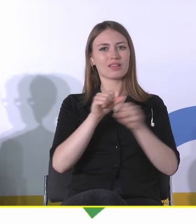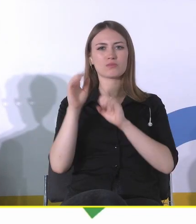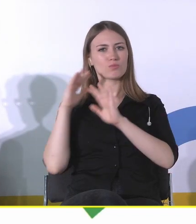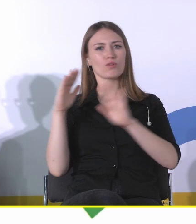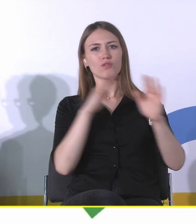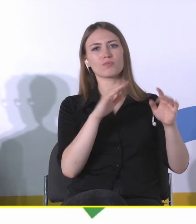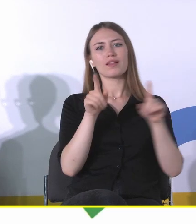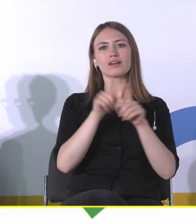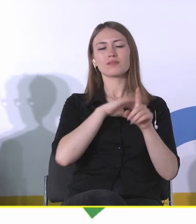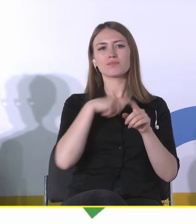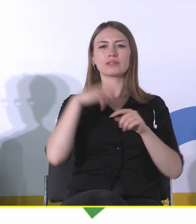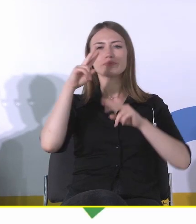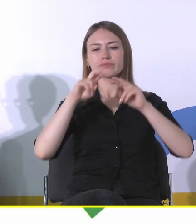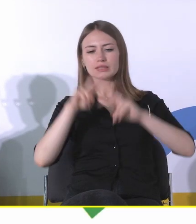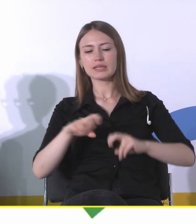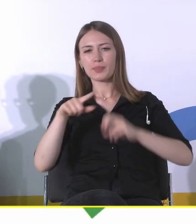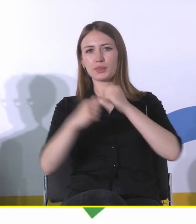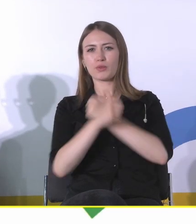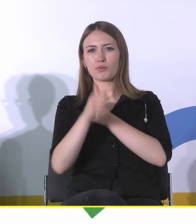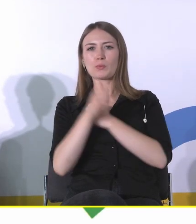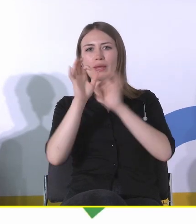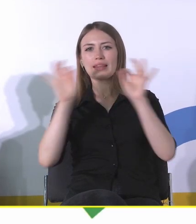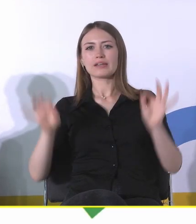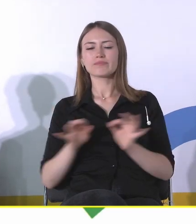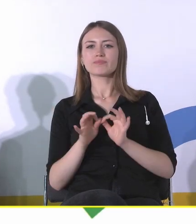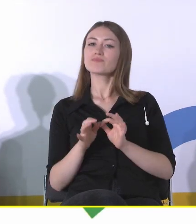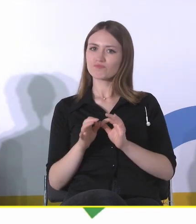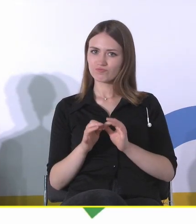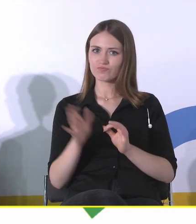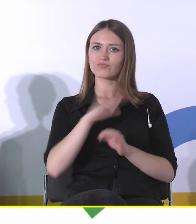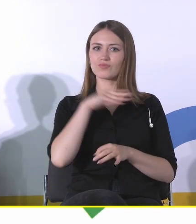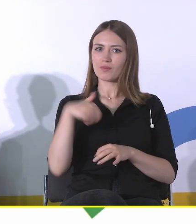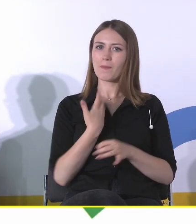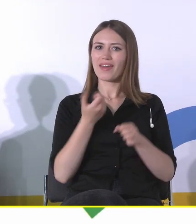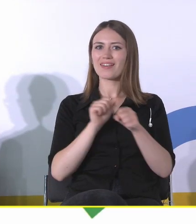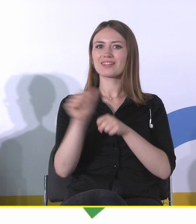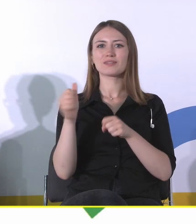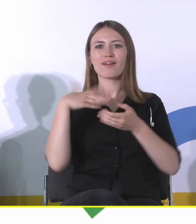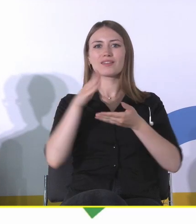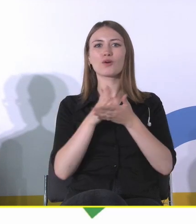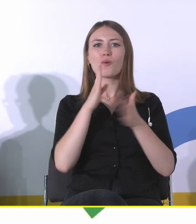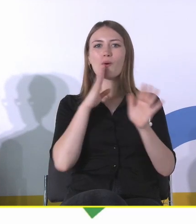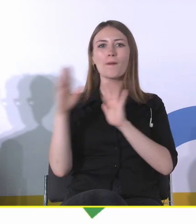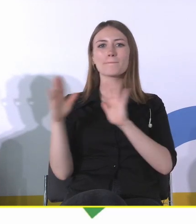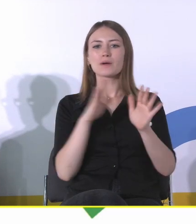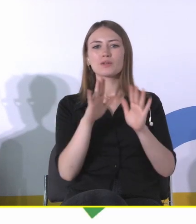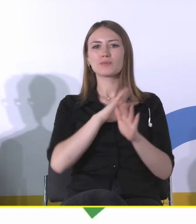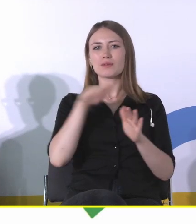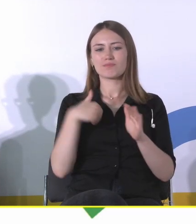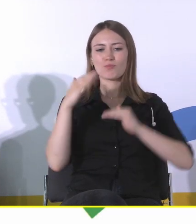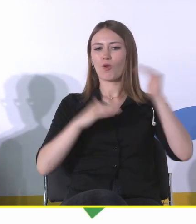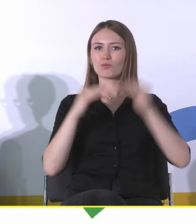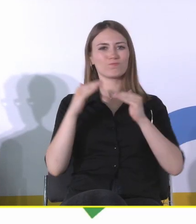teoretycznych dokumentów, że jesteśmy w gruncie rzeczy tylko na takim deklaratywnym poziomie i